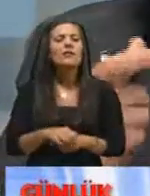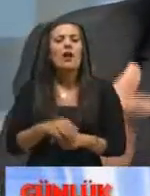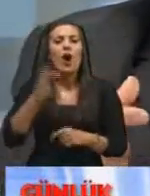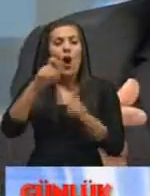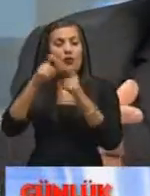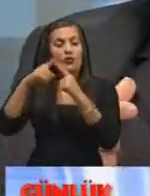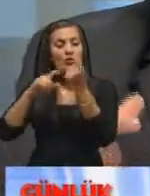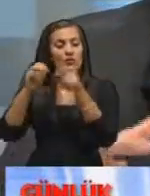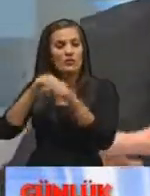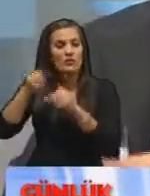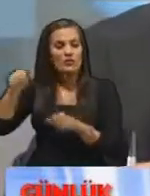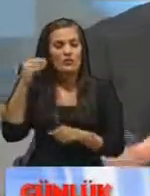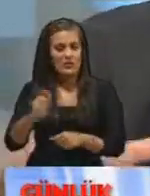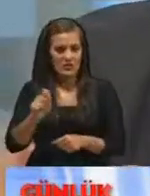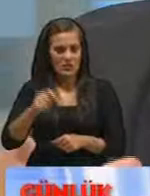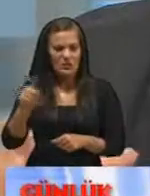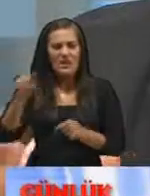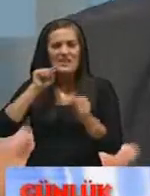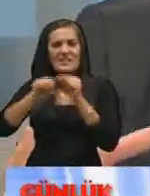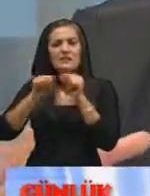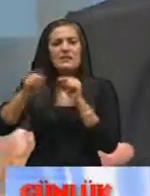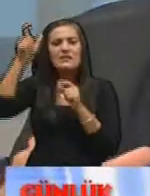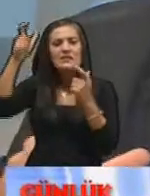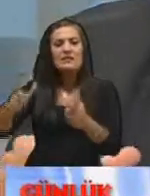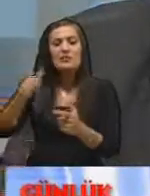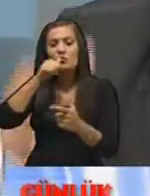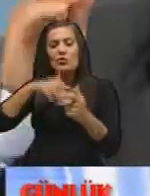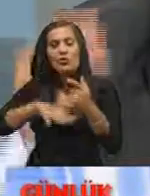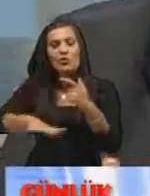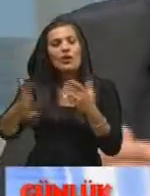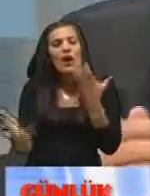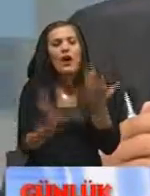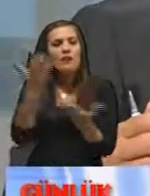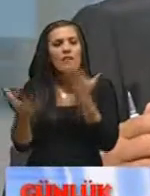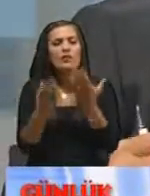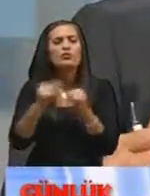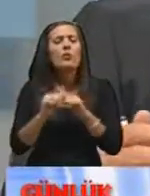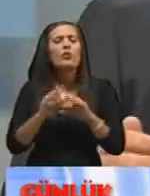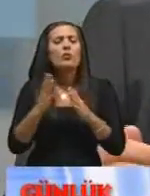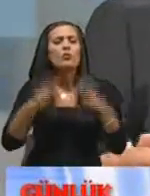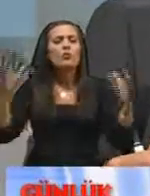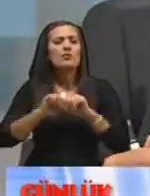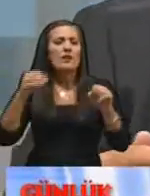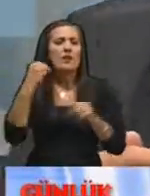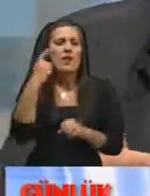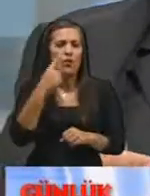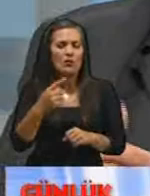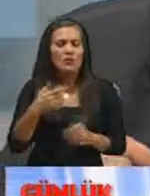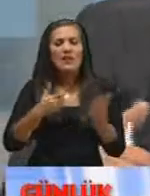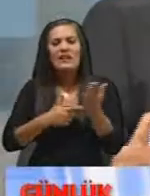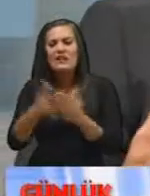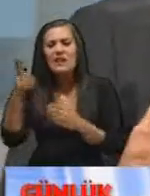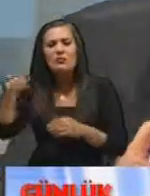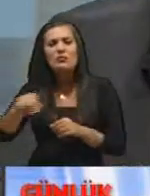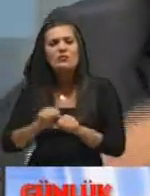Güzel Yurt'un özelliği Kıbrıs'ın en büyük akiferi yeraltı su kaynağı çok büyük zarar gördü tarımın %70'den fazlasının orada